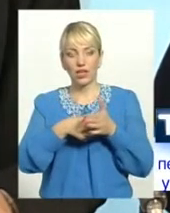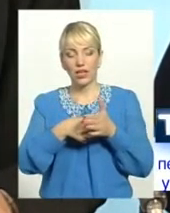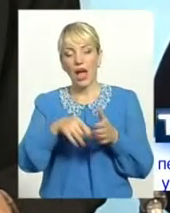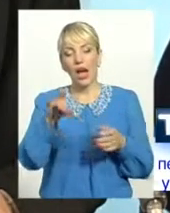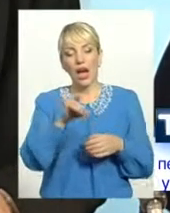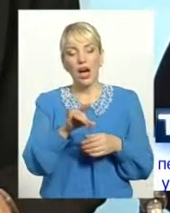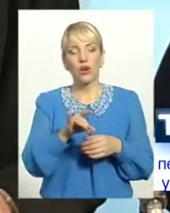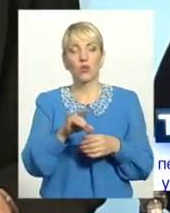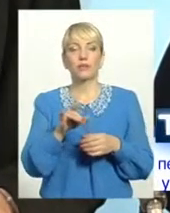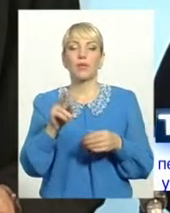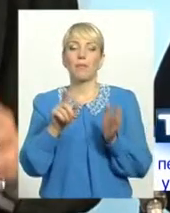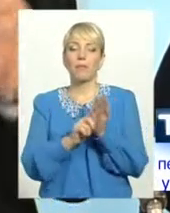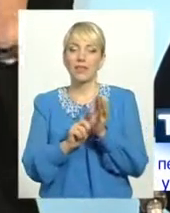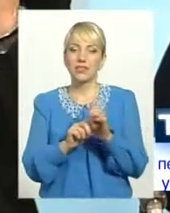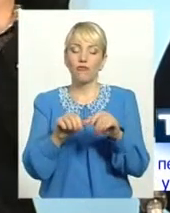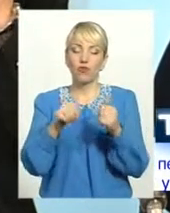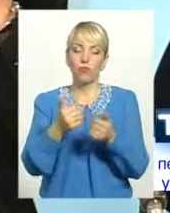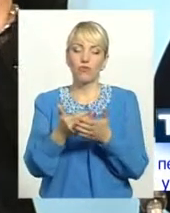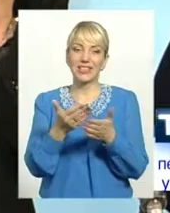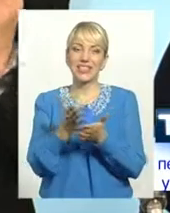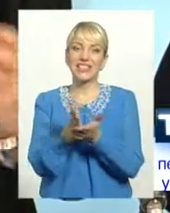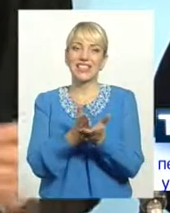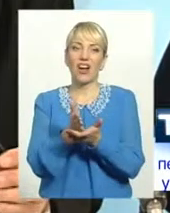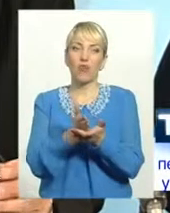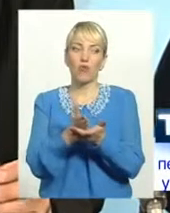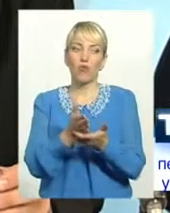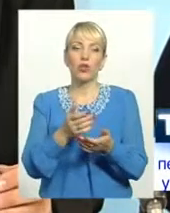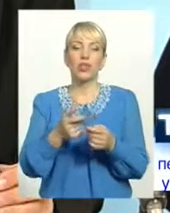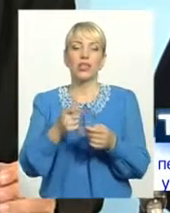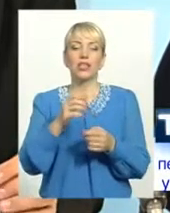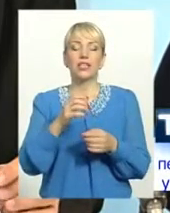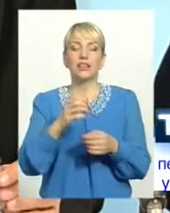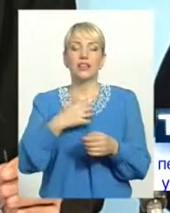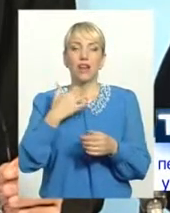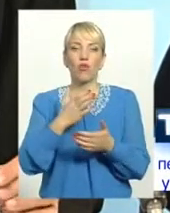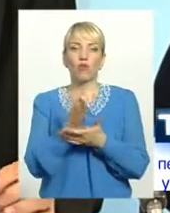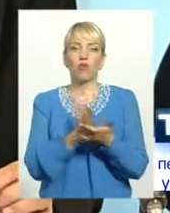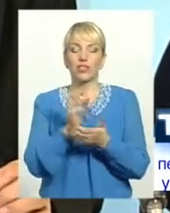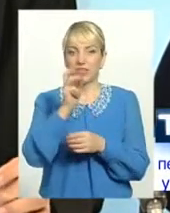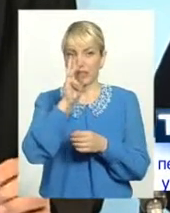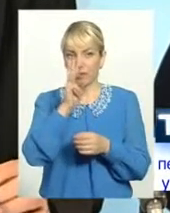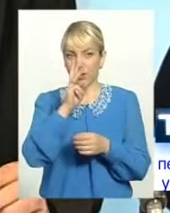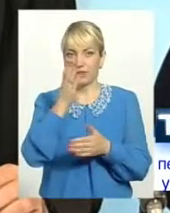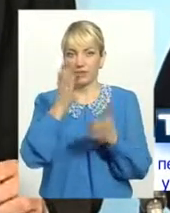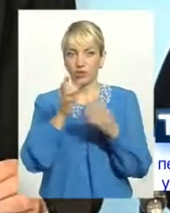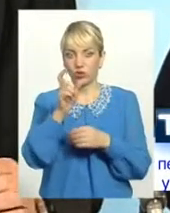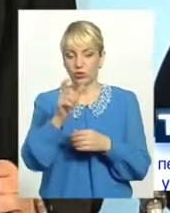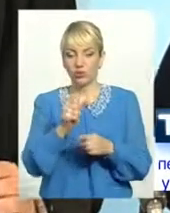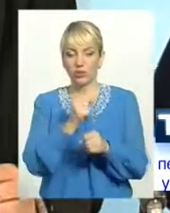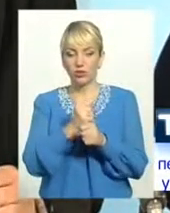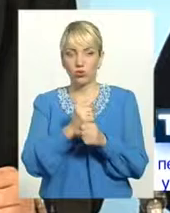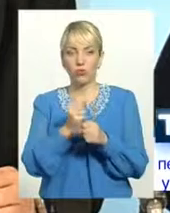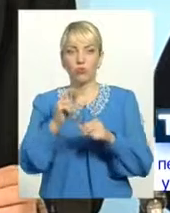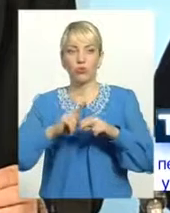третєї пенсії формується від страхового стажу і заробітної плати. Тобто, якщо особа працює в будівельній